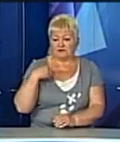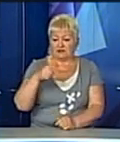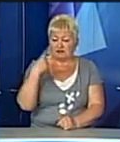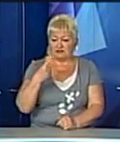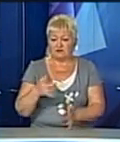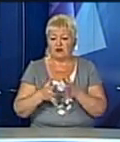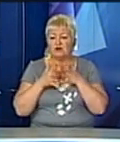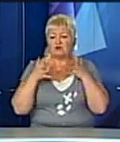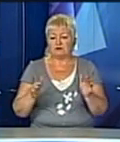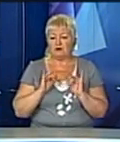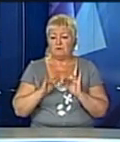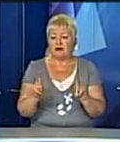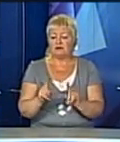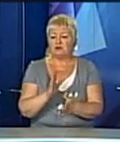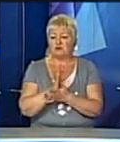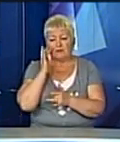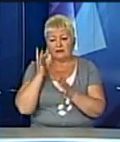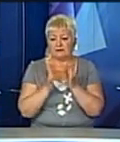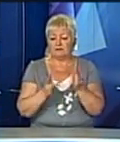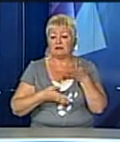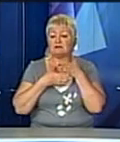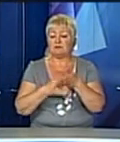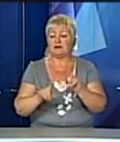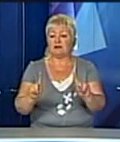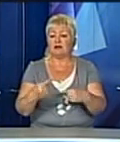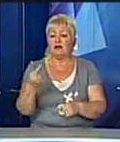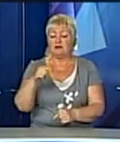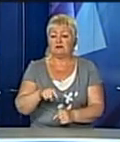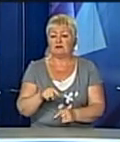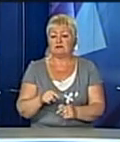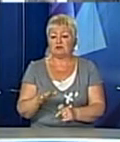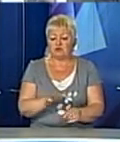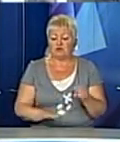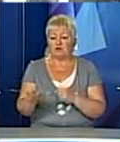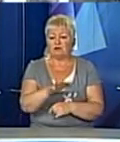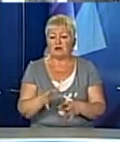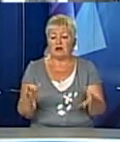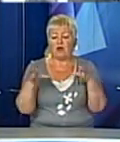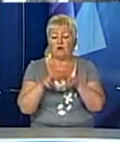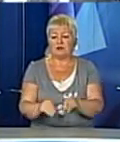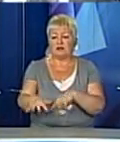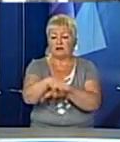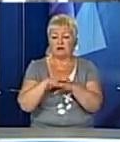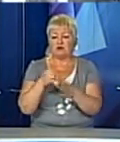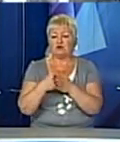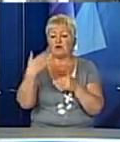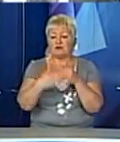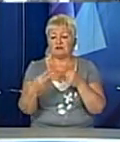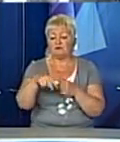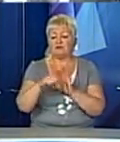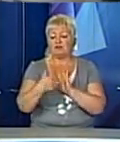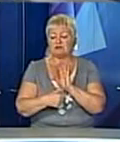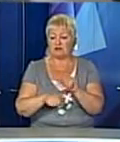Чирокомасштабна акція, що має на меті сприяти створенню тисячі територіальних об'єднаних громад, до кінця 2016